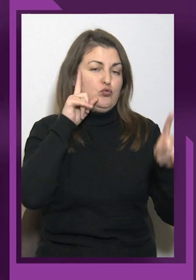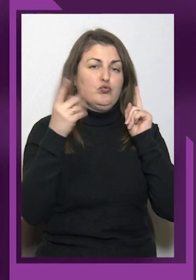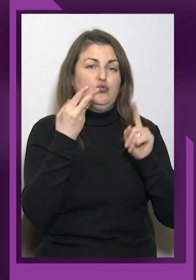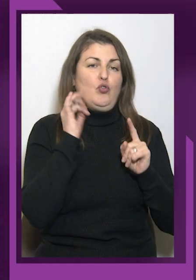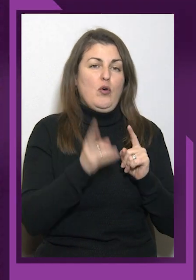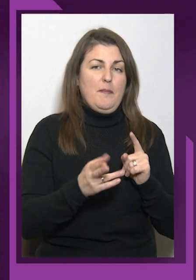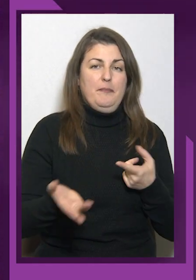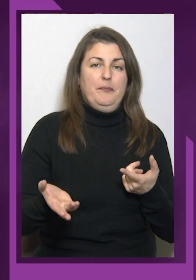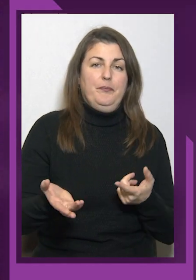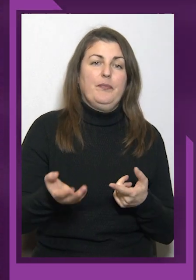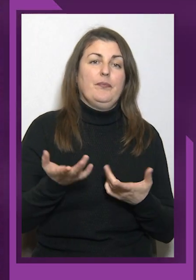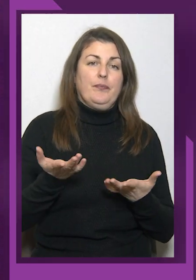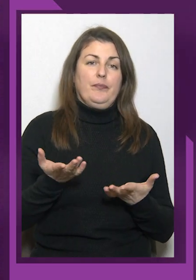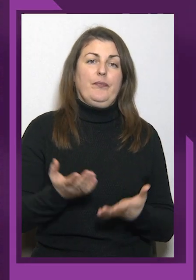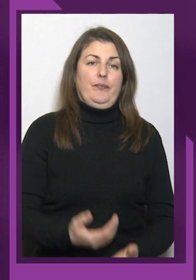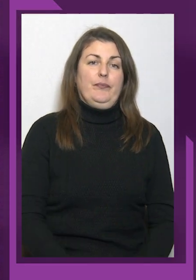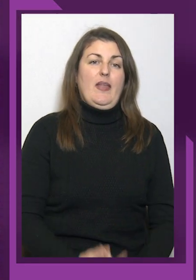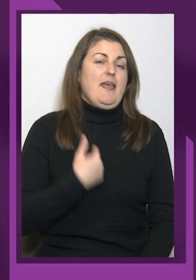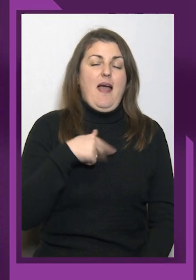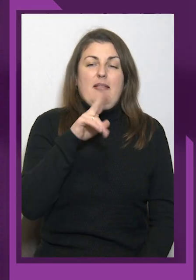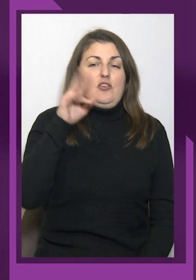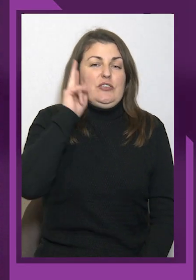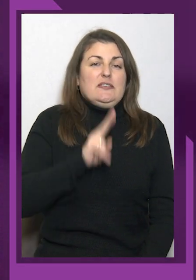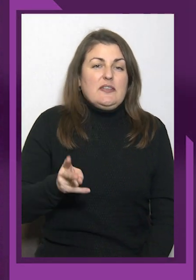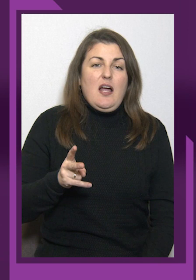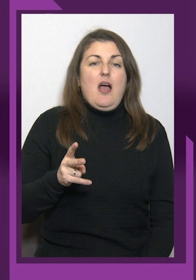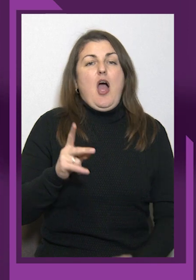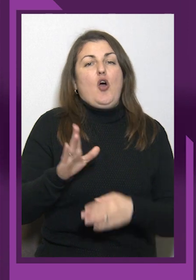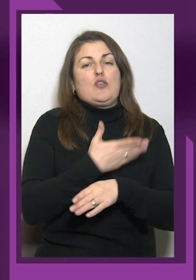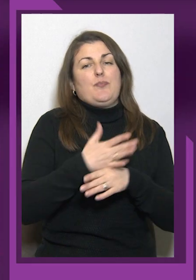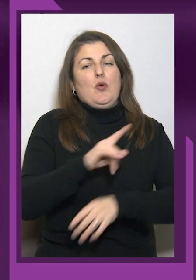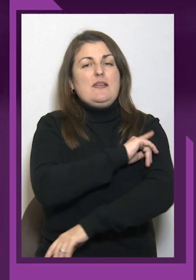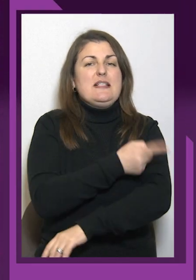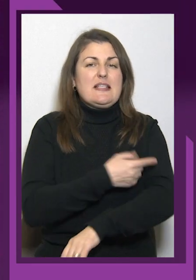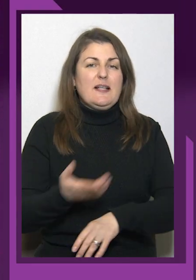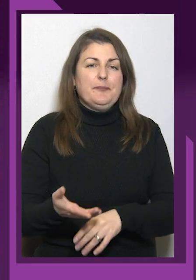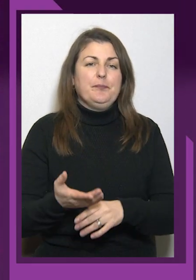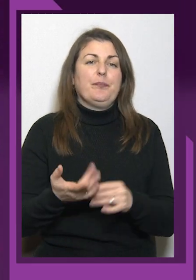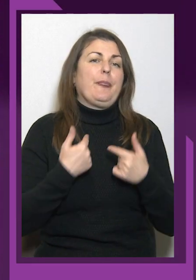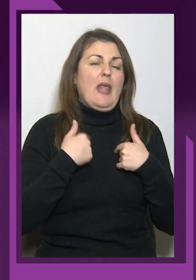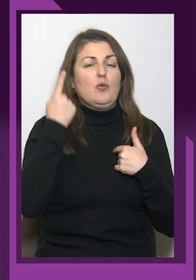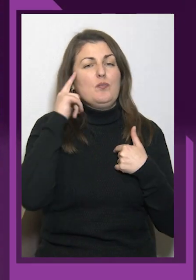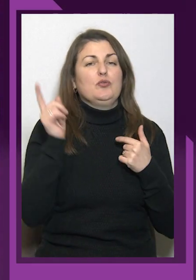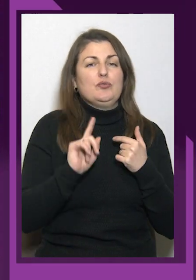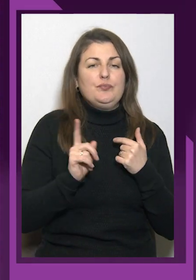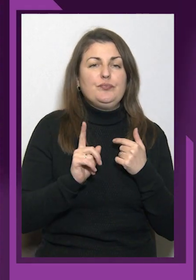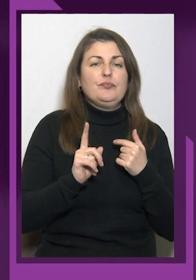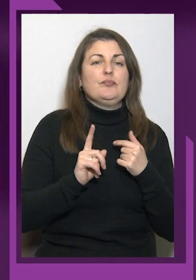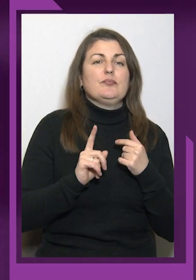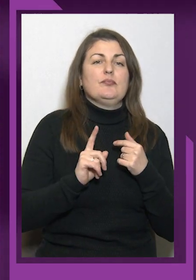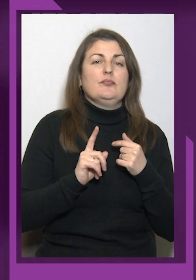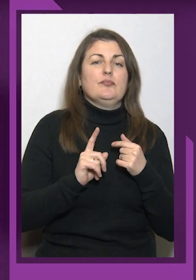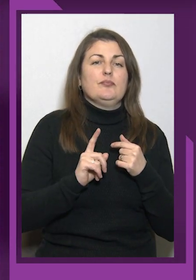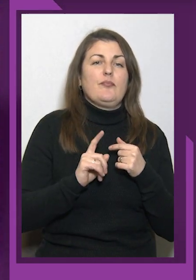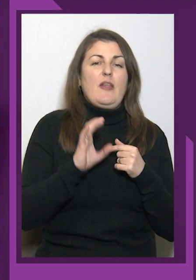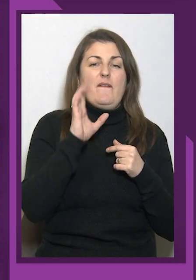знаю, розподіл сіл. Ну, я думаю, що в Європі це Польща, Україна і